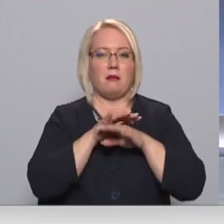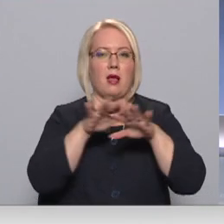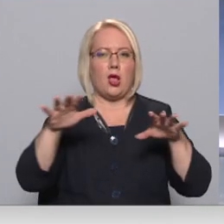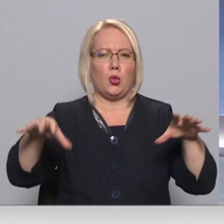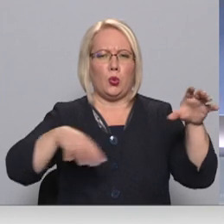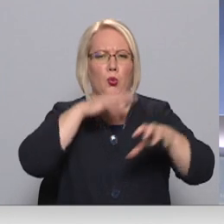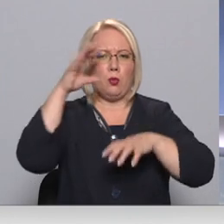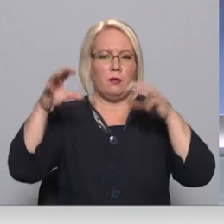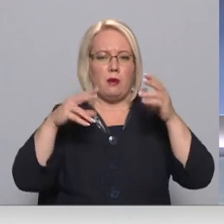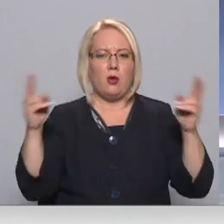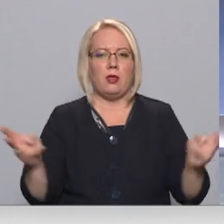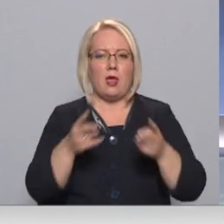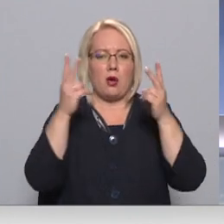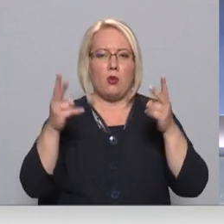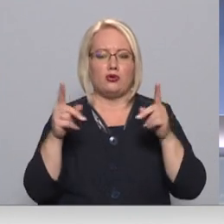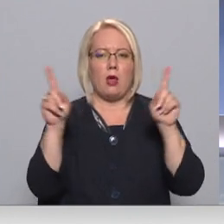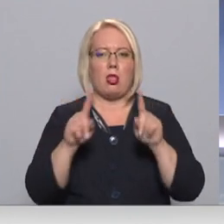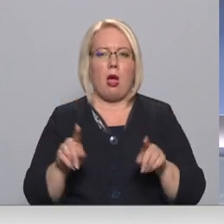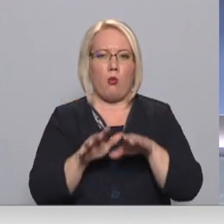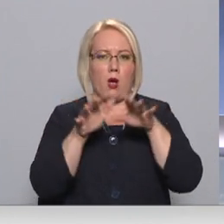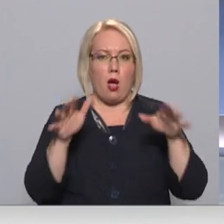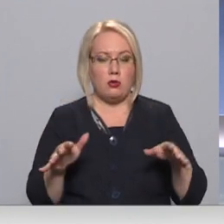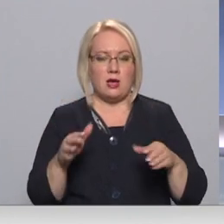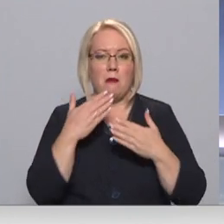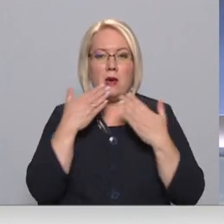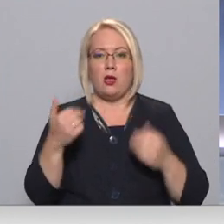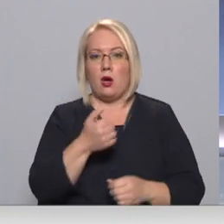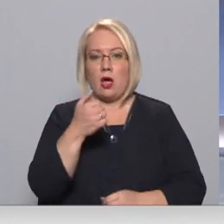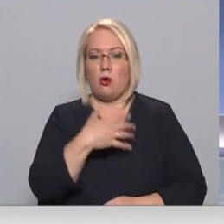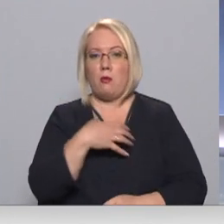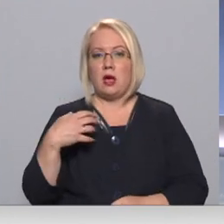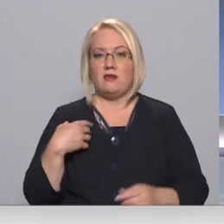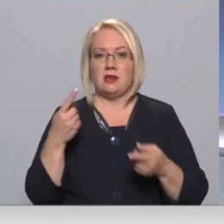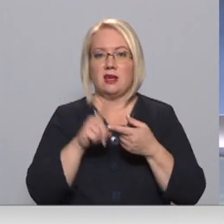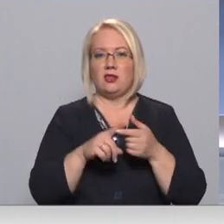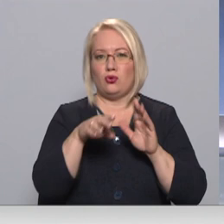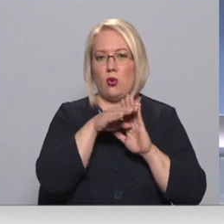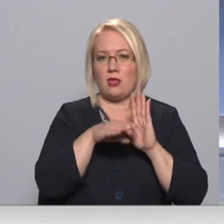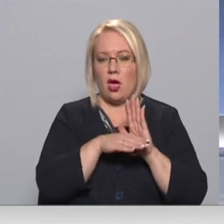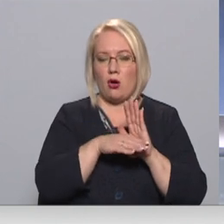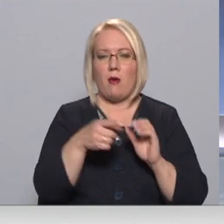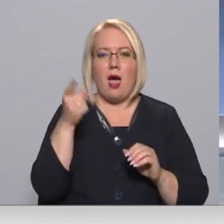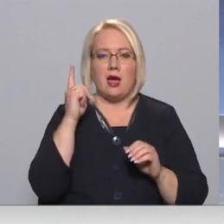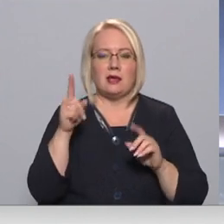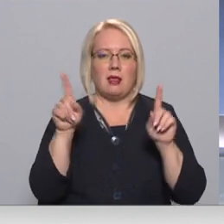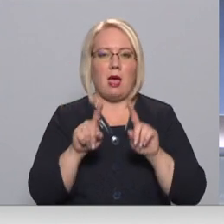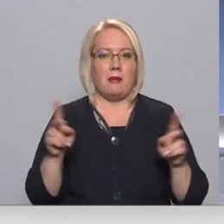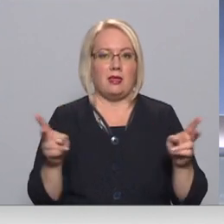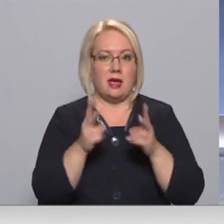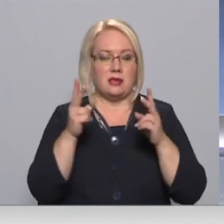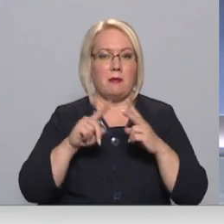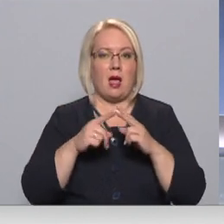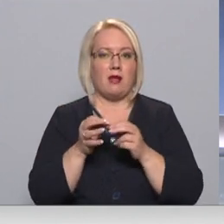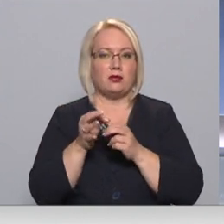dūmu mutuļiem no dagošo lapu kaudzēm. Pēdējos gados pašvaldības aiztiešie noteikumi gan lieds lapas dedzināt, bet jāgavas